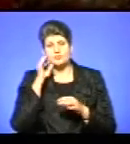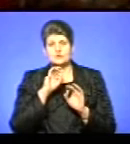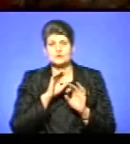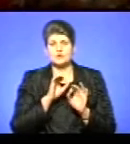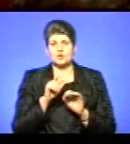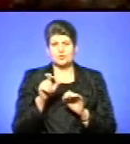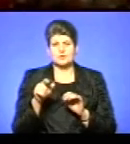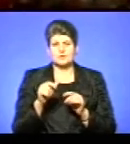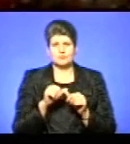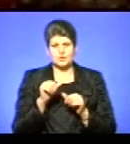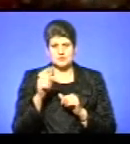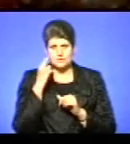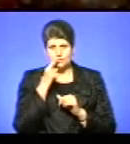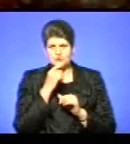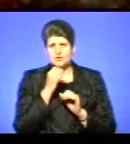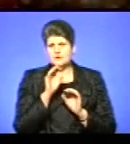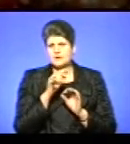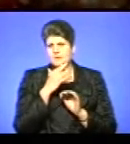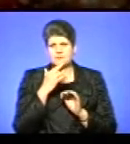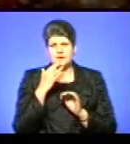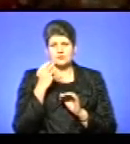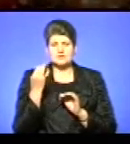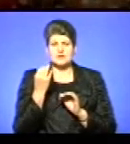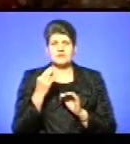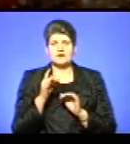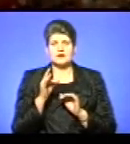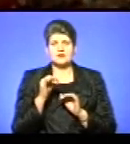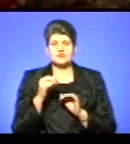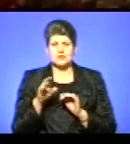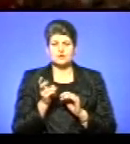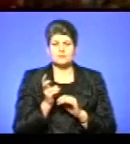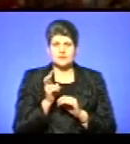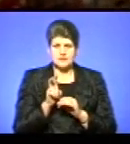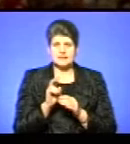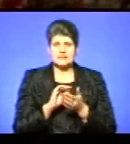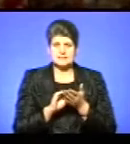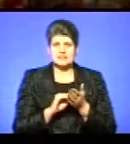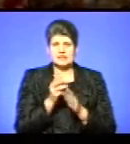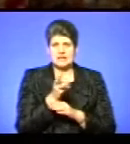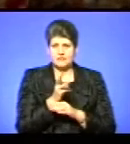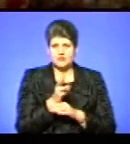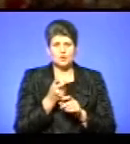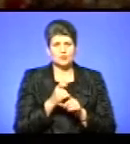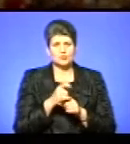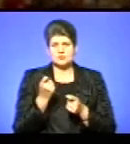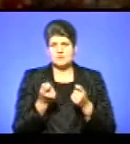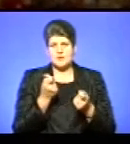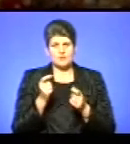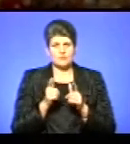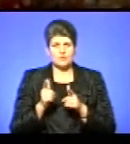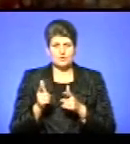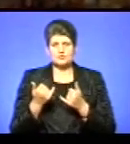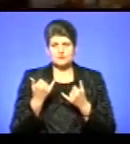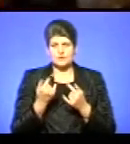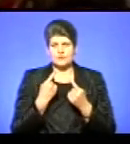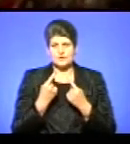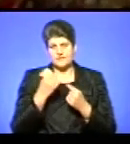люди поза очі розказували дуже багато цікавих речей, а от щоб прийти і записатися на відео, дуже мало погодилося. Тому сьогодні